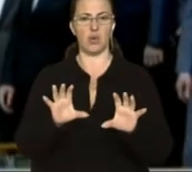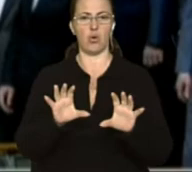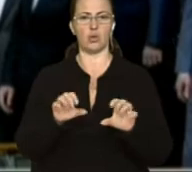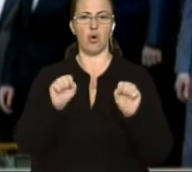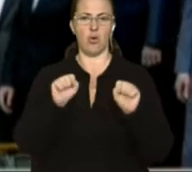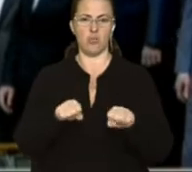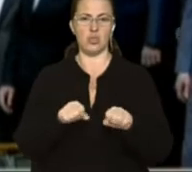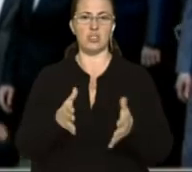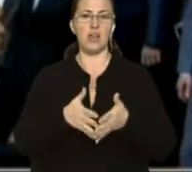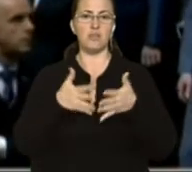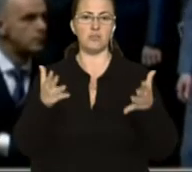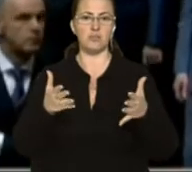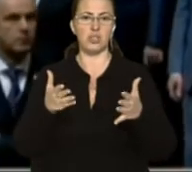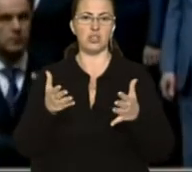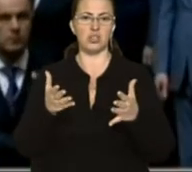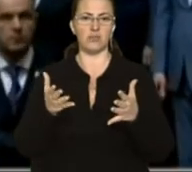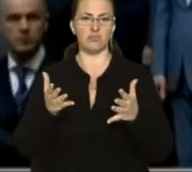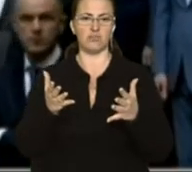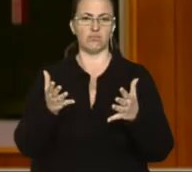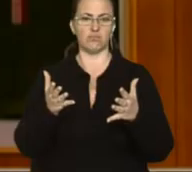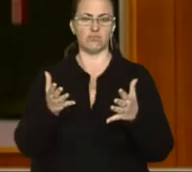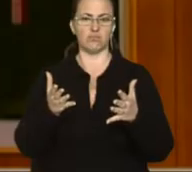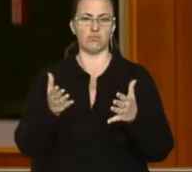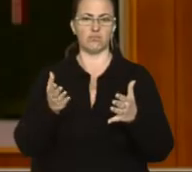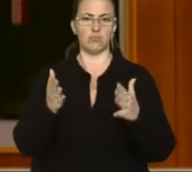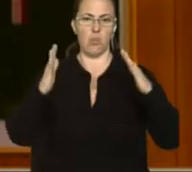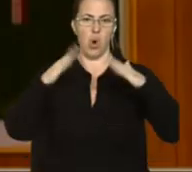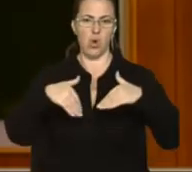більше поглибити прерву між різними частинами України.